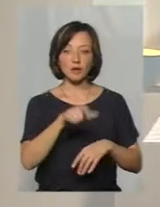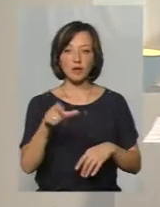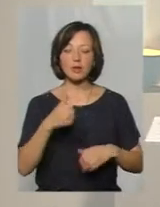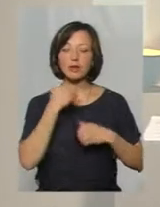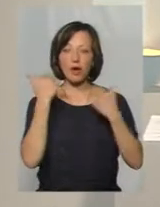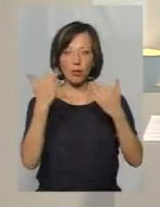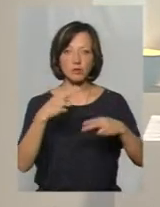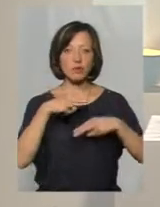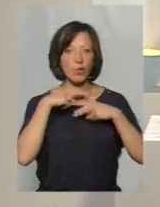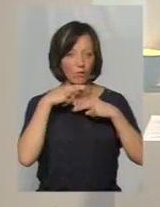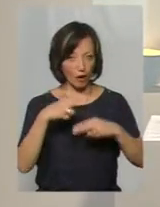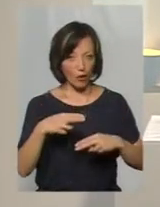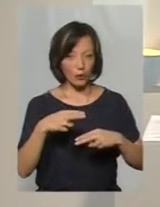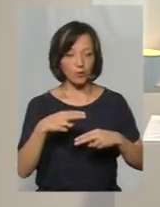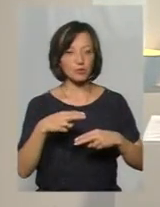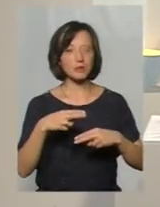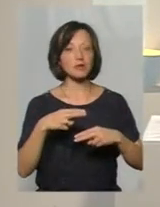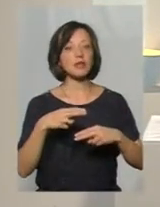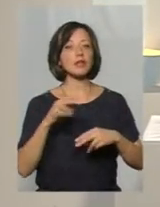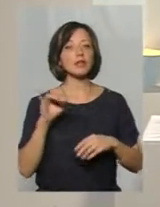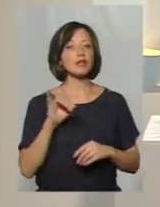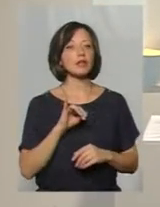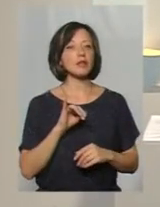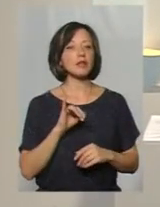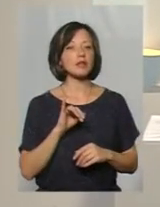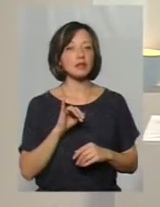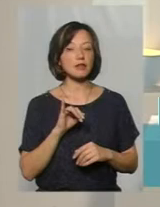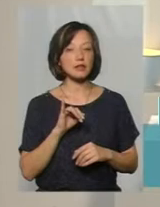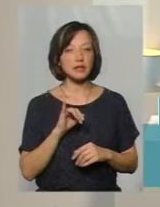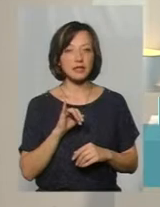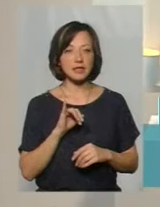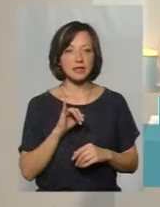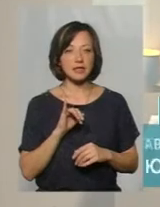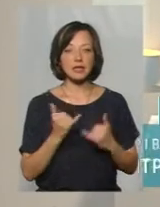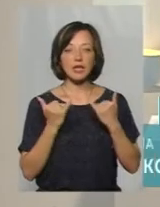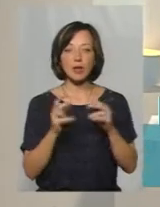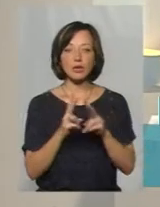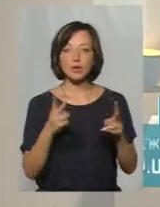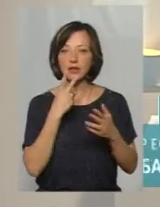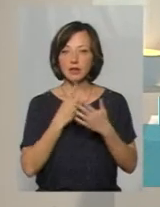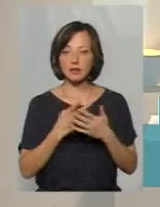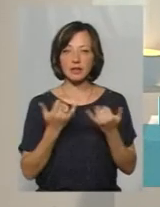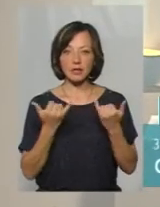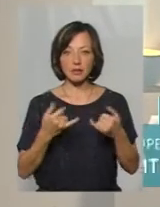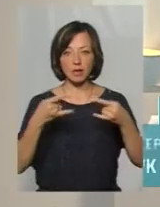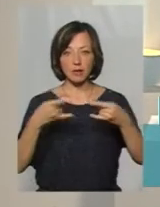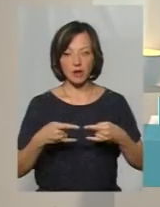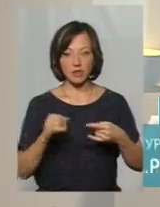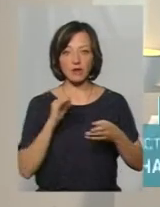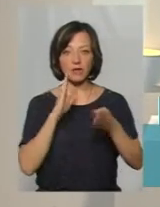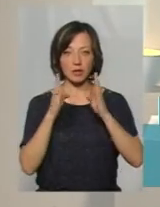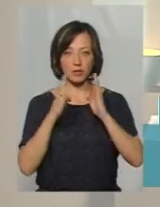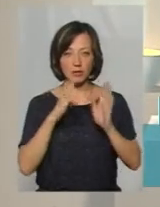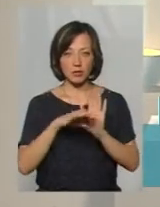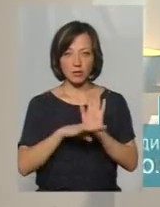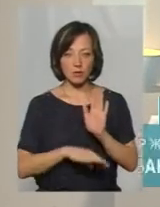дякуємо за увагу. І для тих, хто дивився нас по телебаченню і для